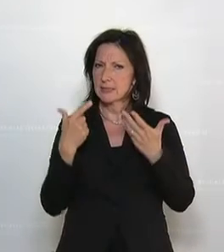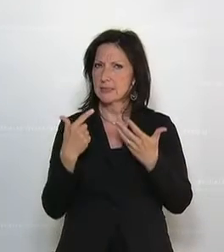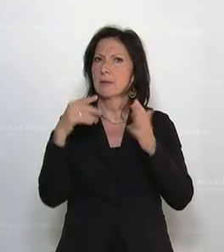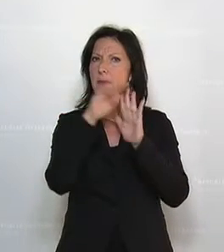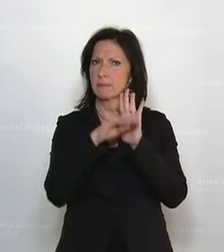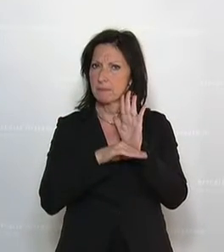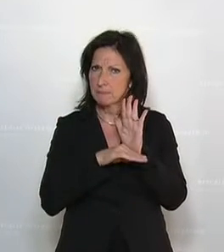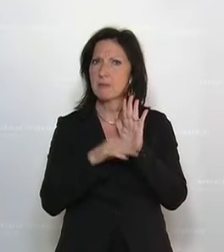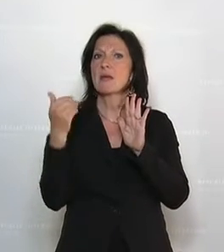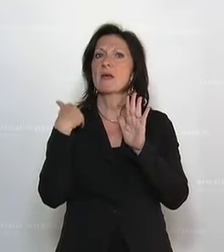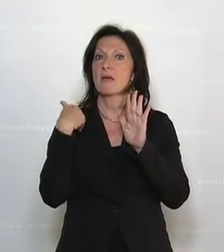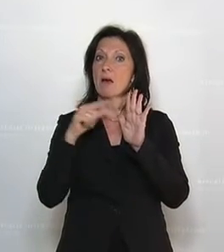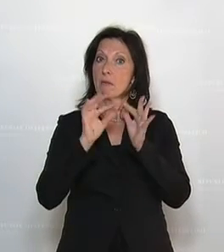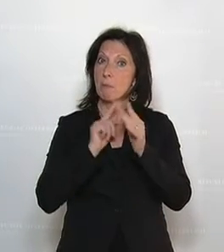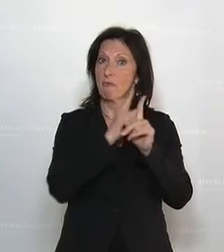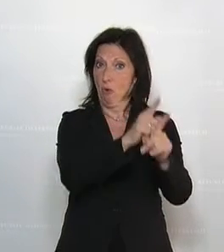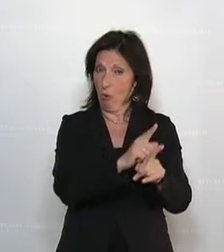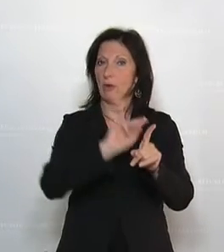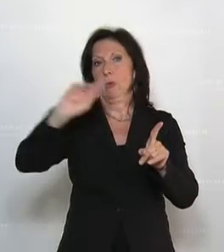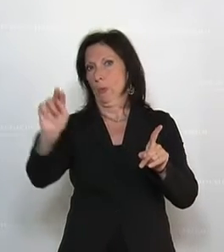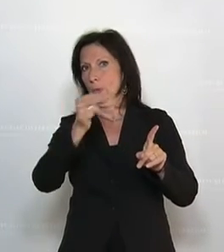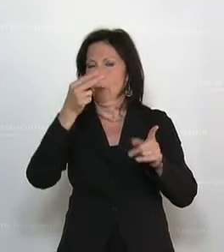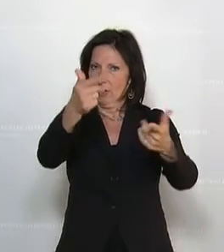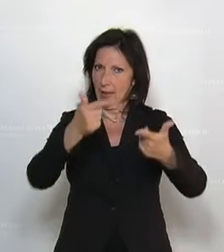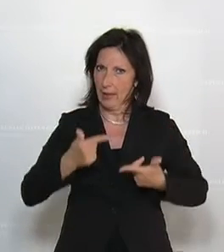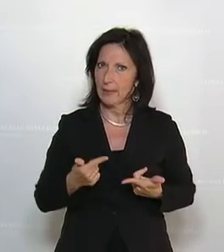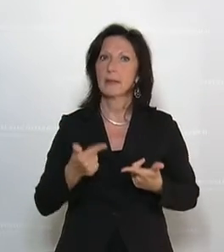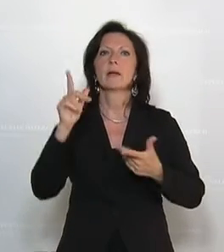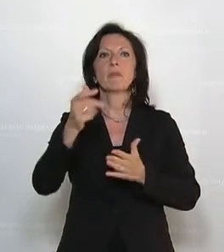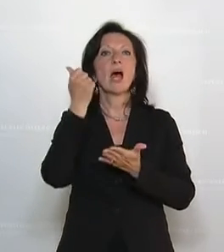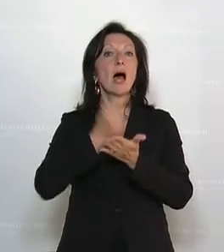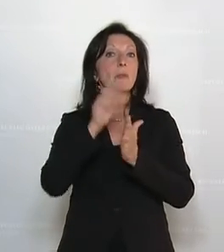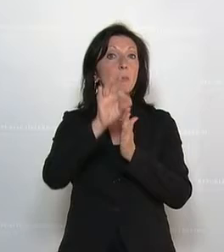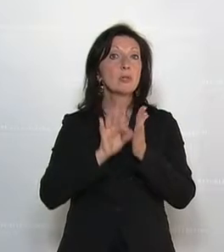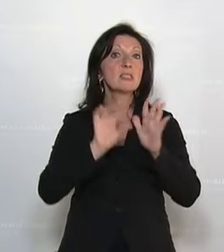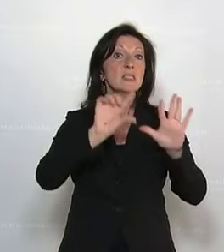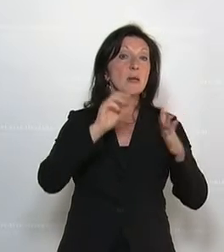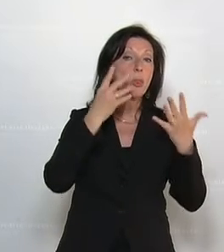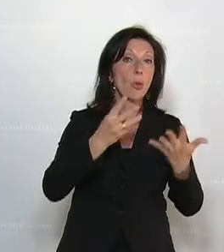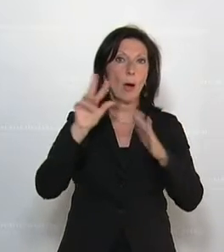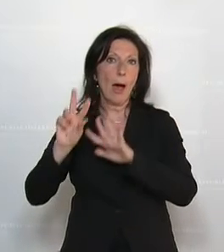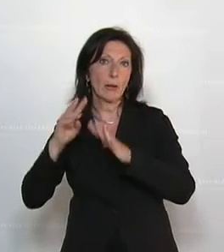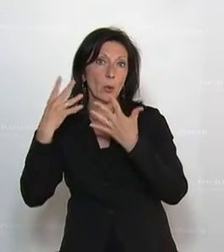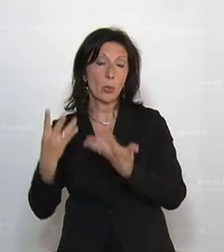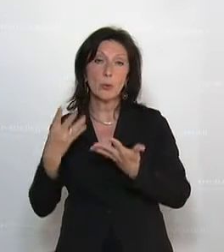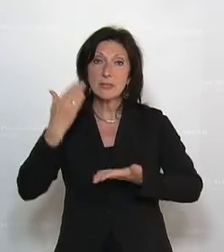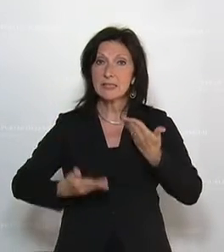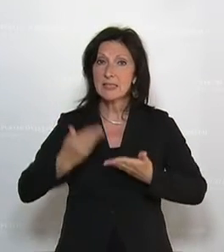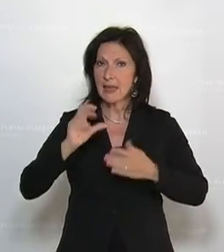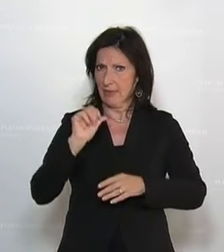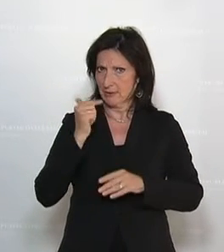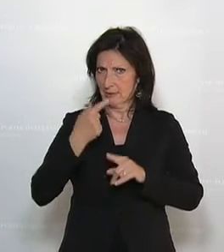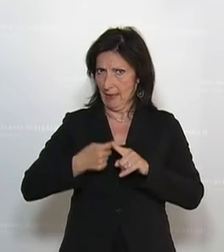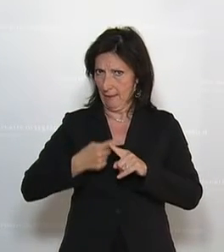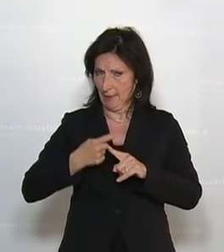einberufen wurde. Die amtlichen Protokolle der 97. und 98. Sitzung vom 21. April 2021